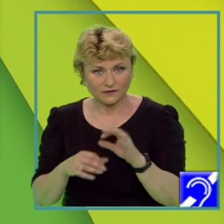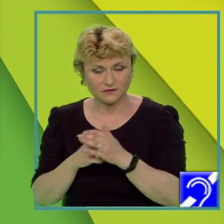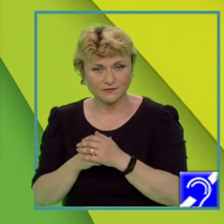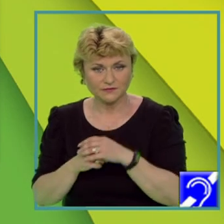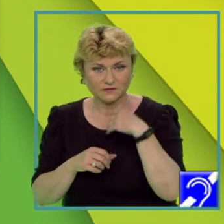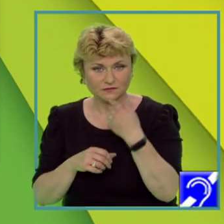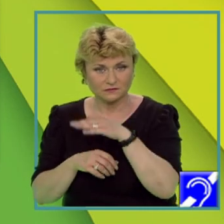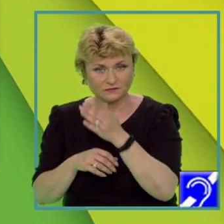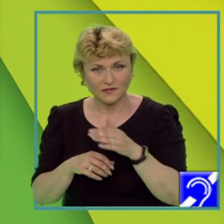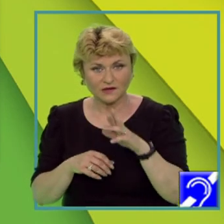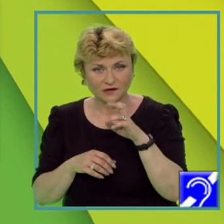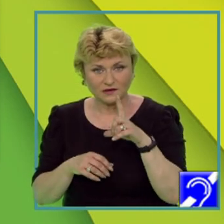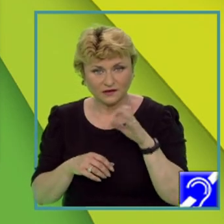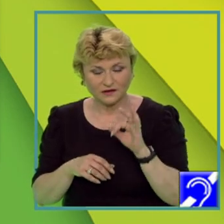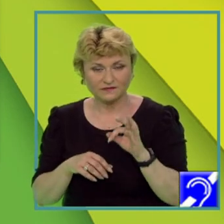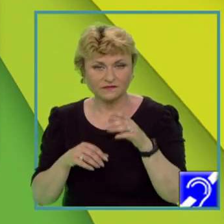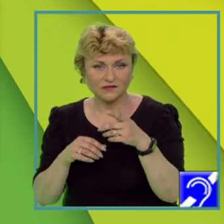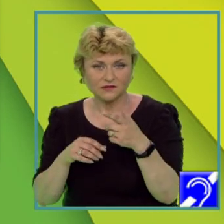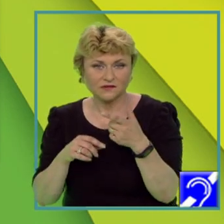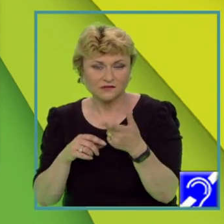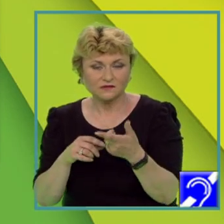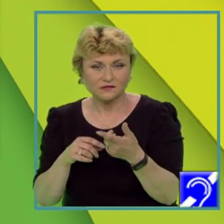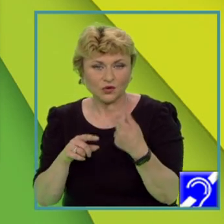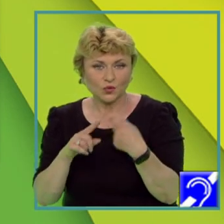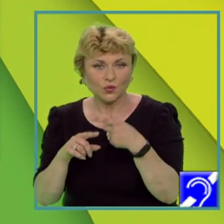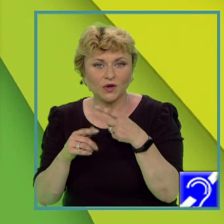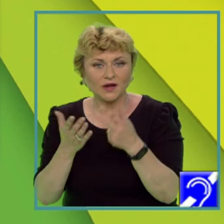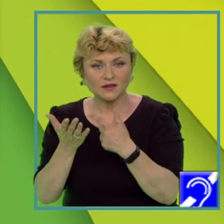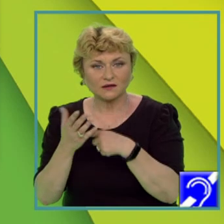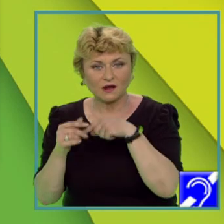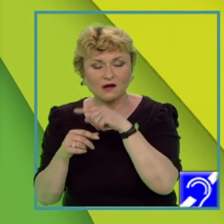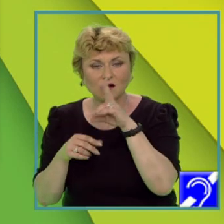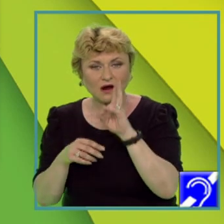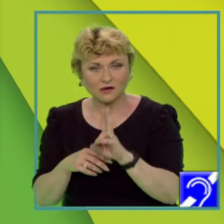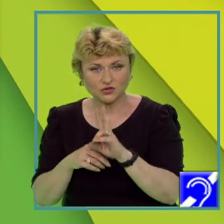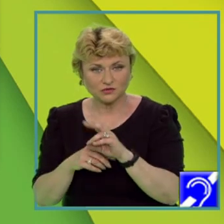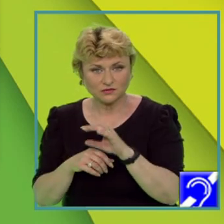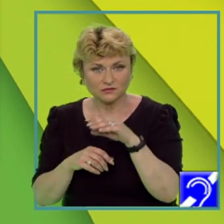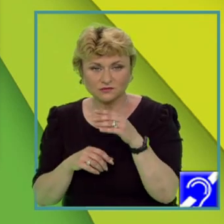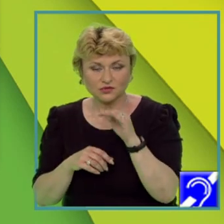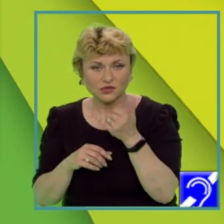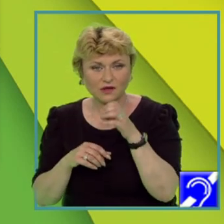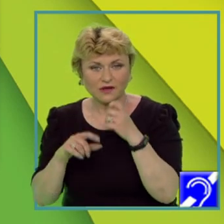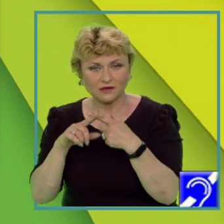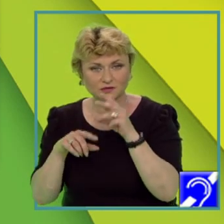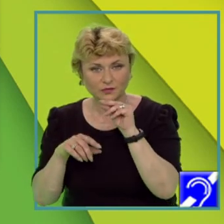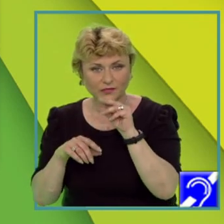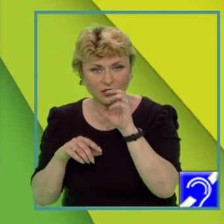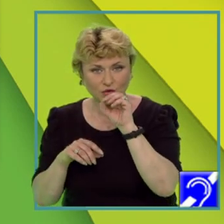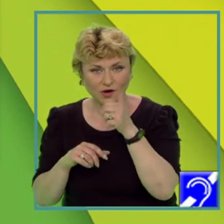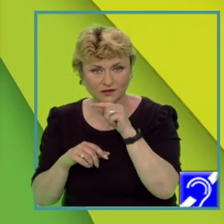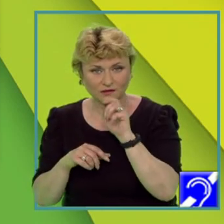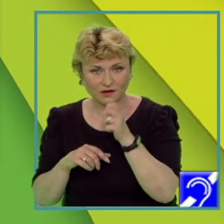de relief, marcate pe hartă cu litera H, se exploatează. Identificăm această unitate.